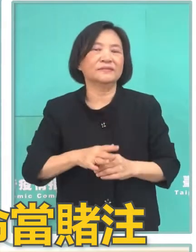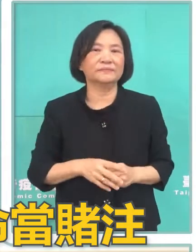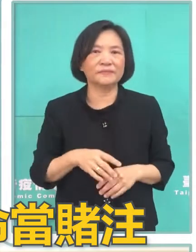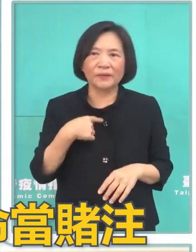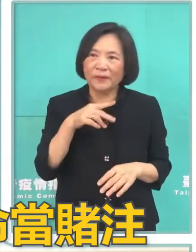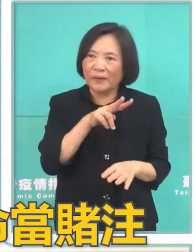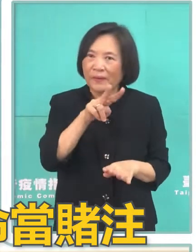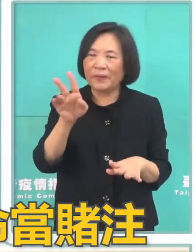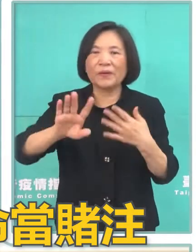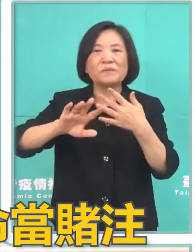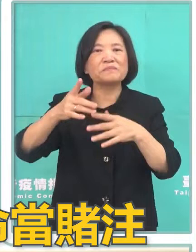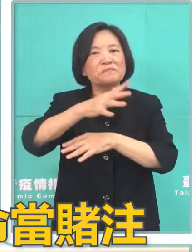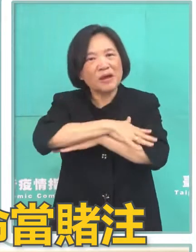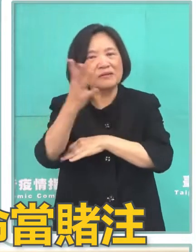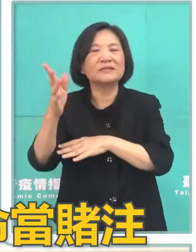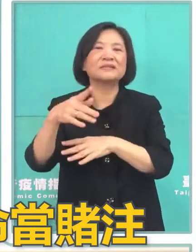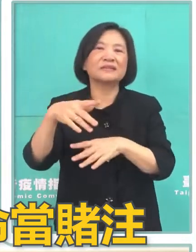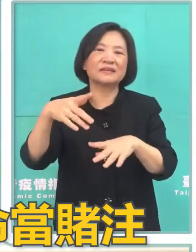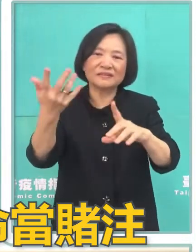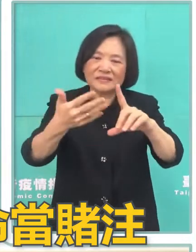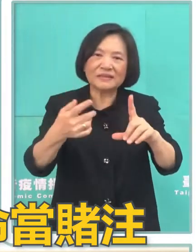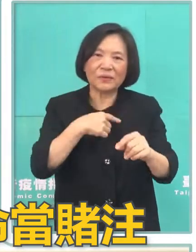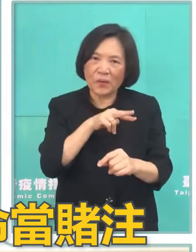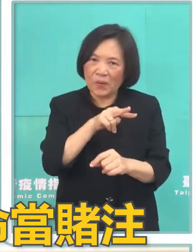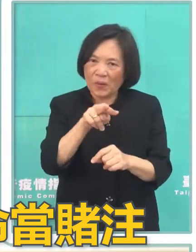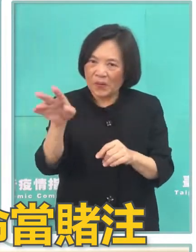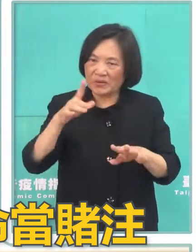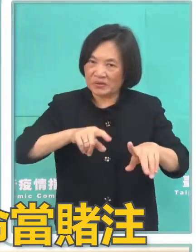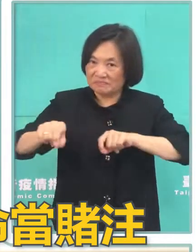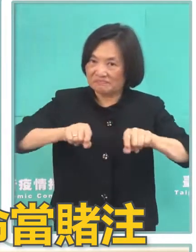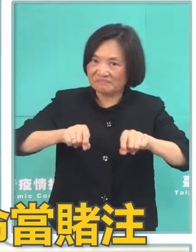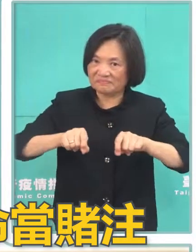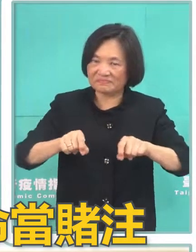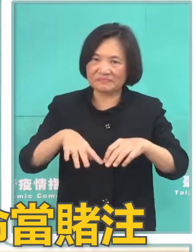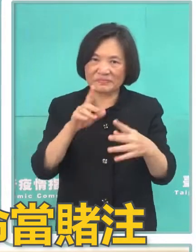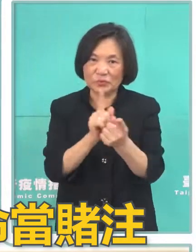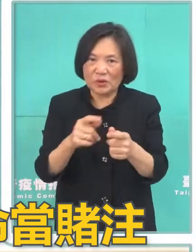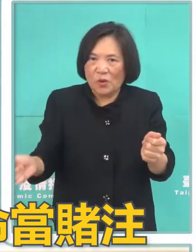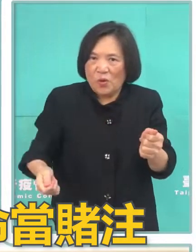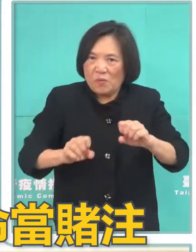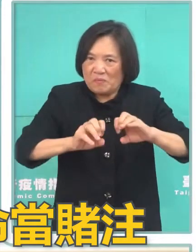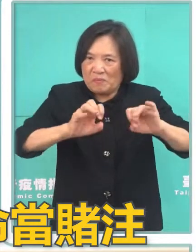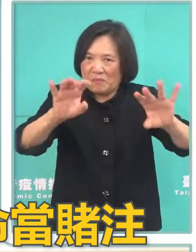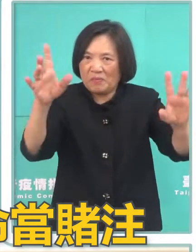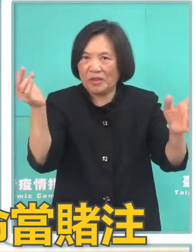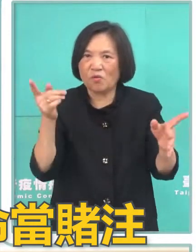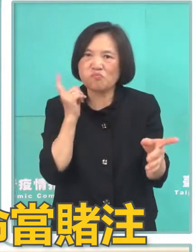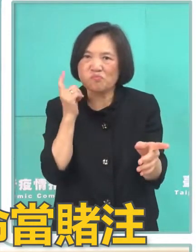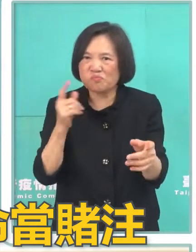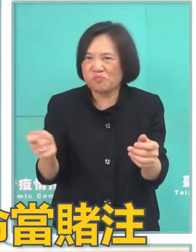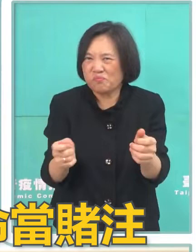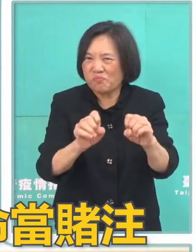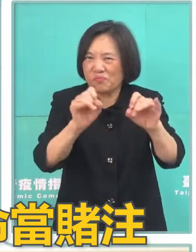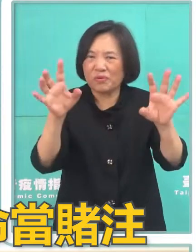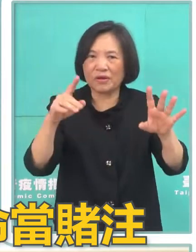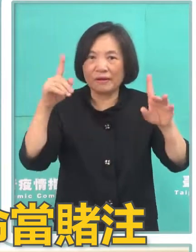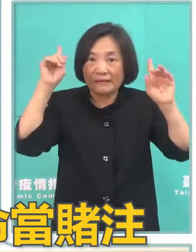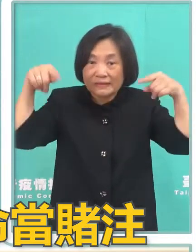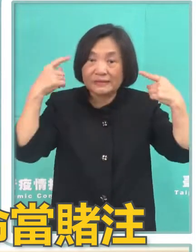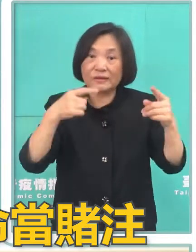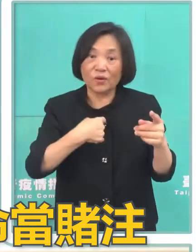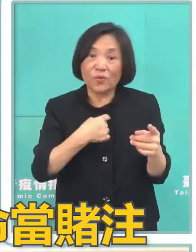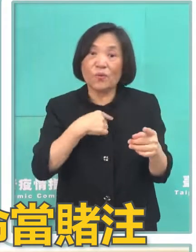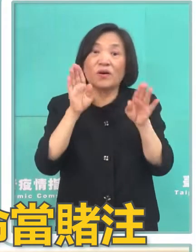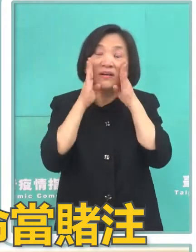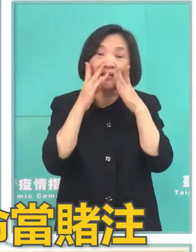我看那個媒體相當有計畫的在進行認知作戰就是說常常會把我不